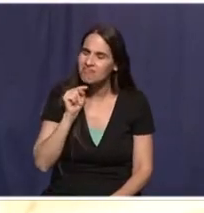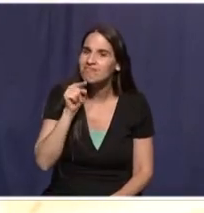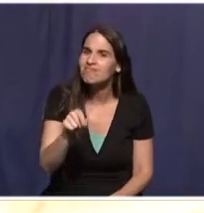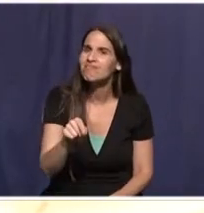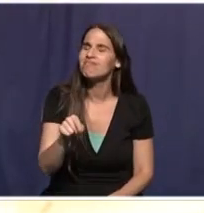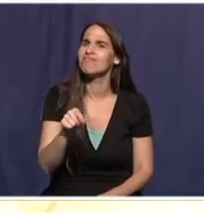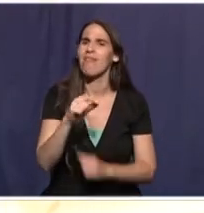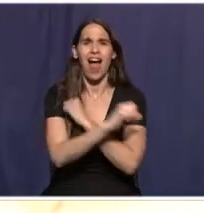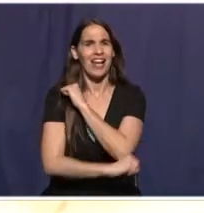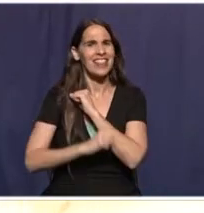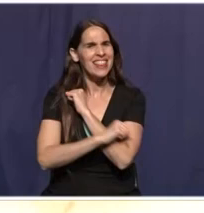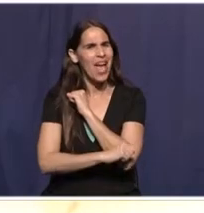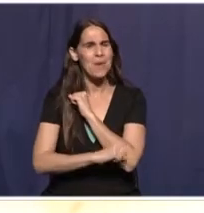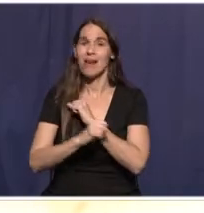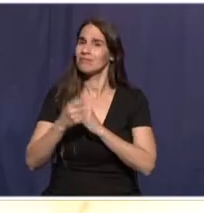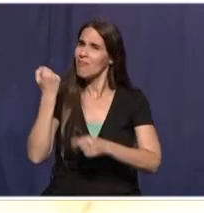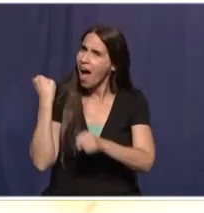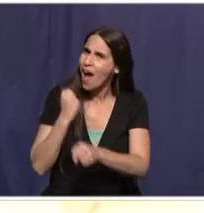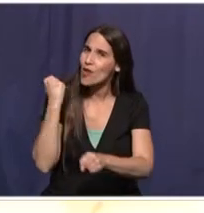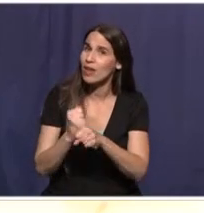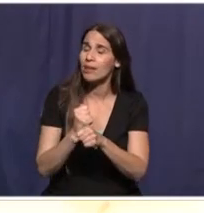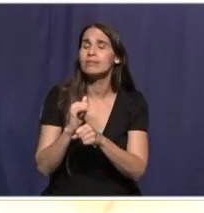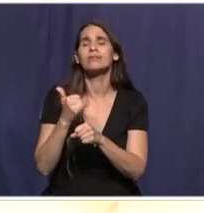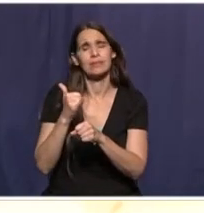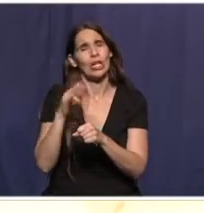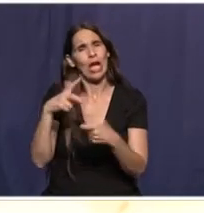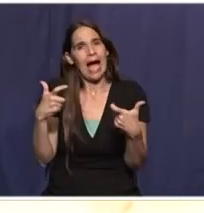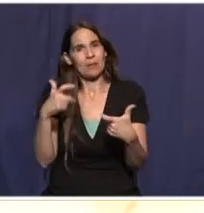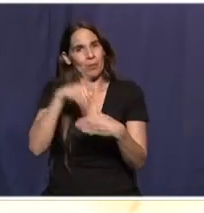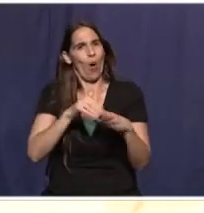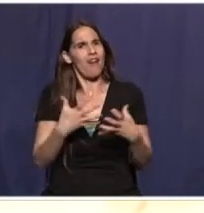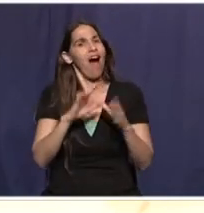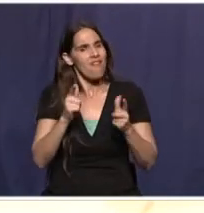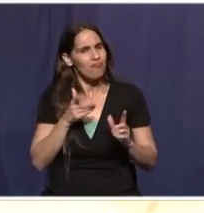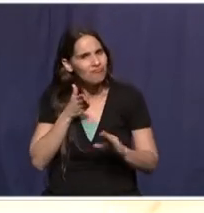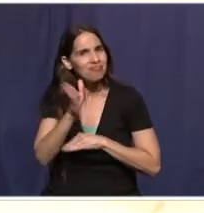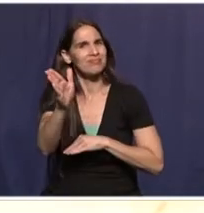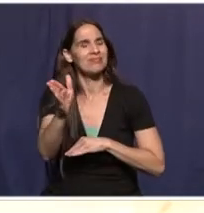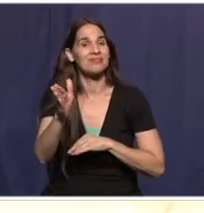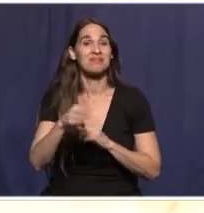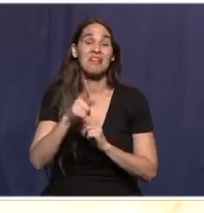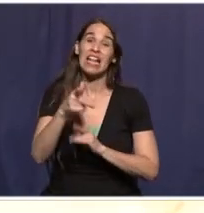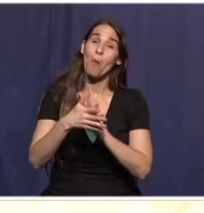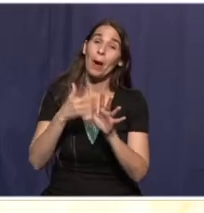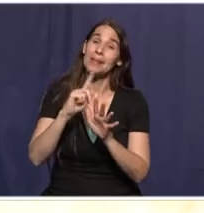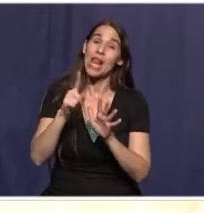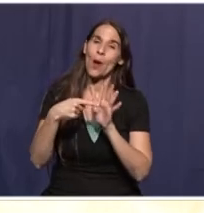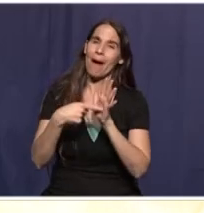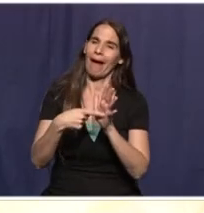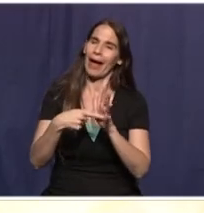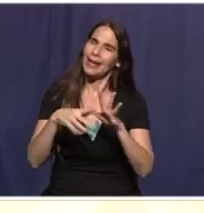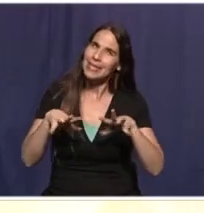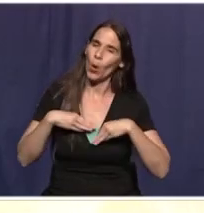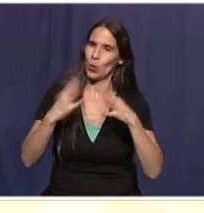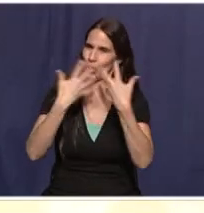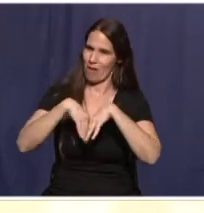ונוהרות לאקדמיה ולשוק העבודה, למרות החסמים המובנים. אולי תגידו שהמגמה לא מעידה על נכונות אמיתית